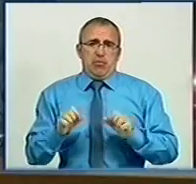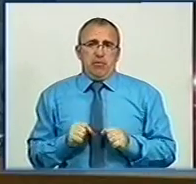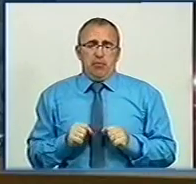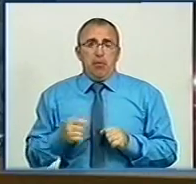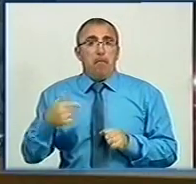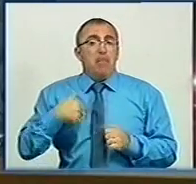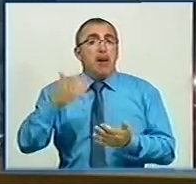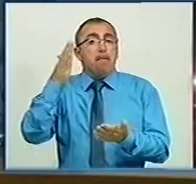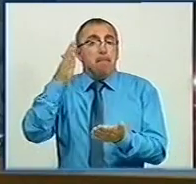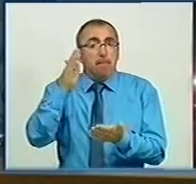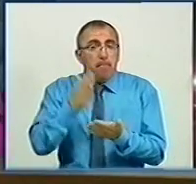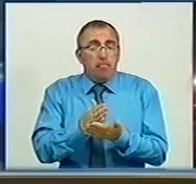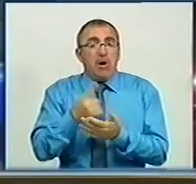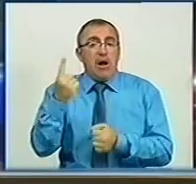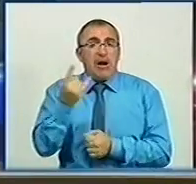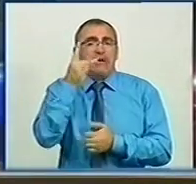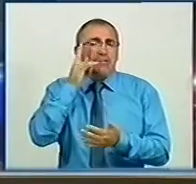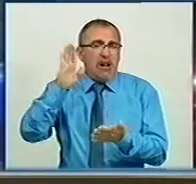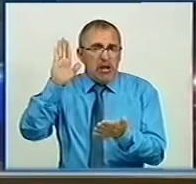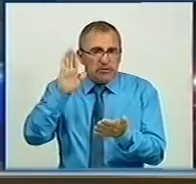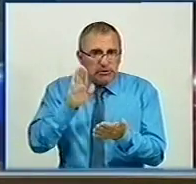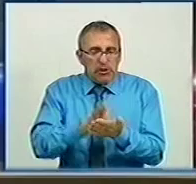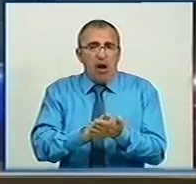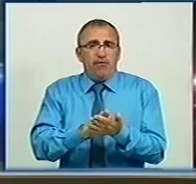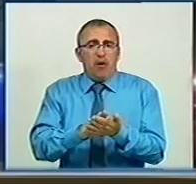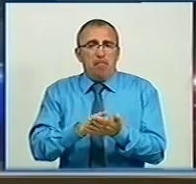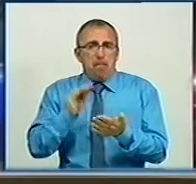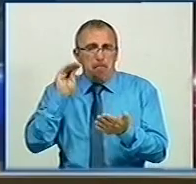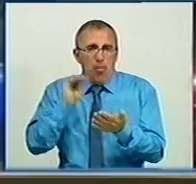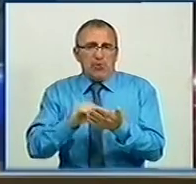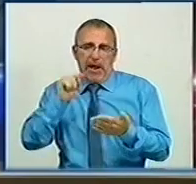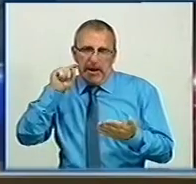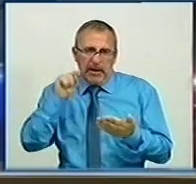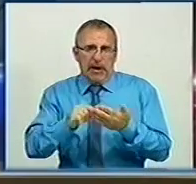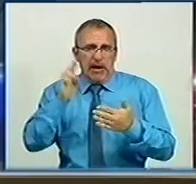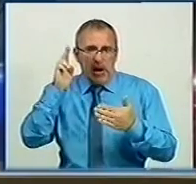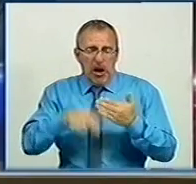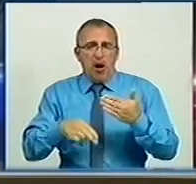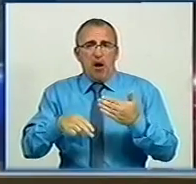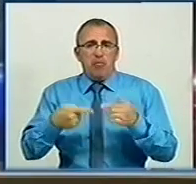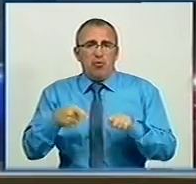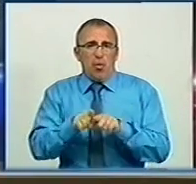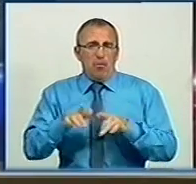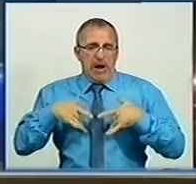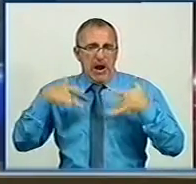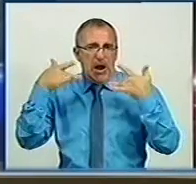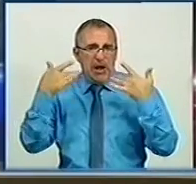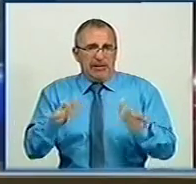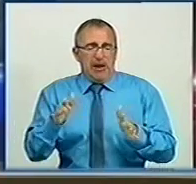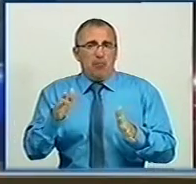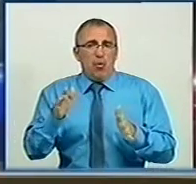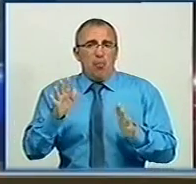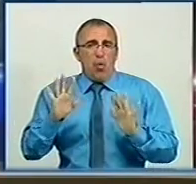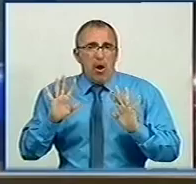маємо раз і назавжди поставити крапку у такому ганебному явищі, яке на